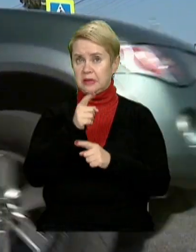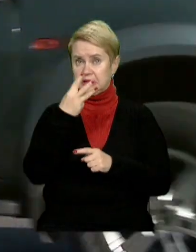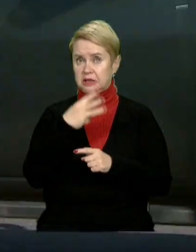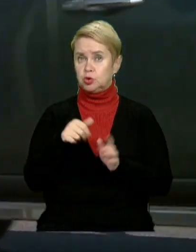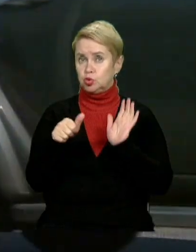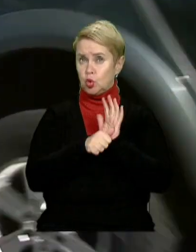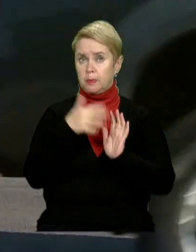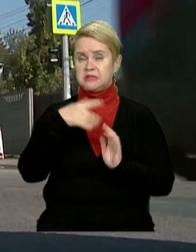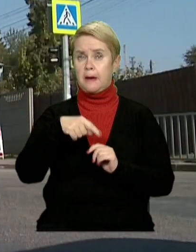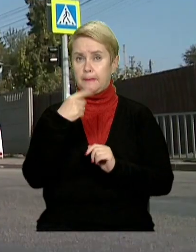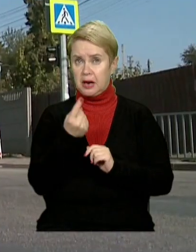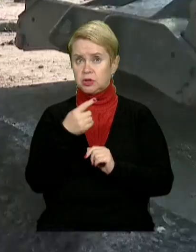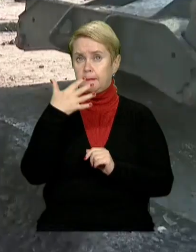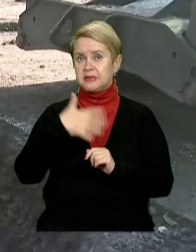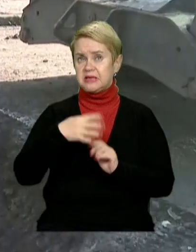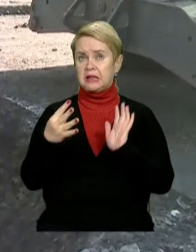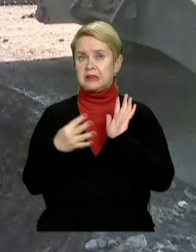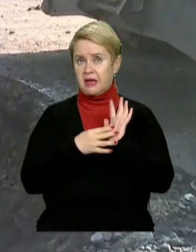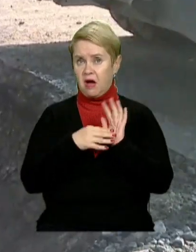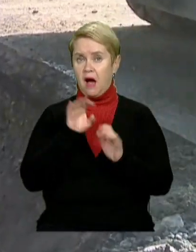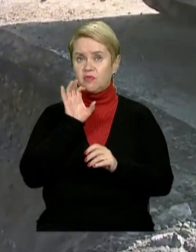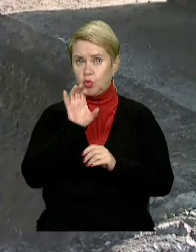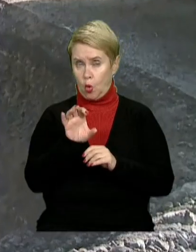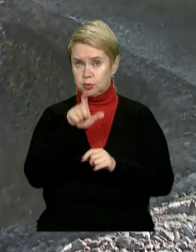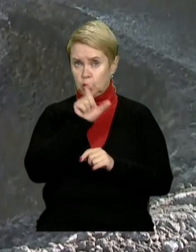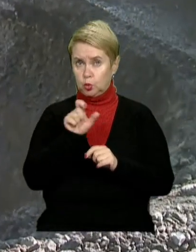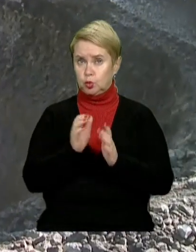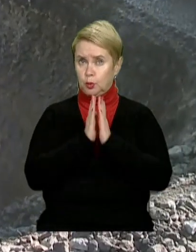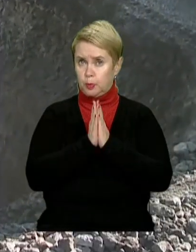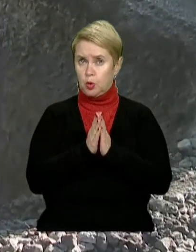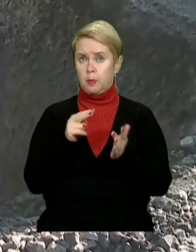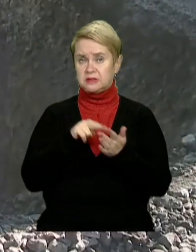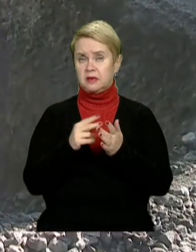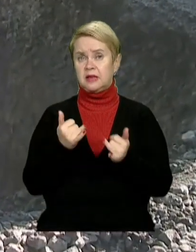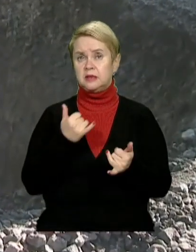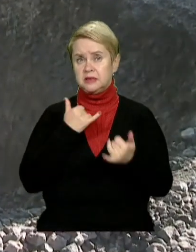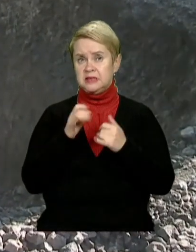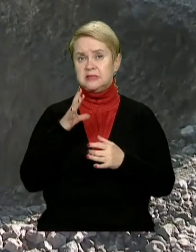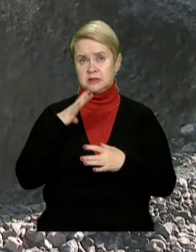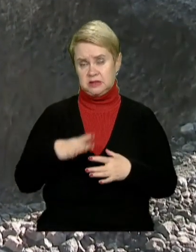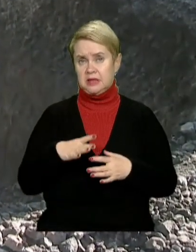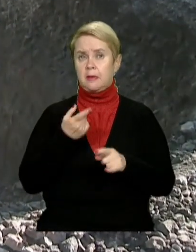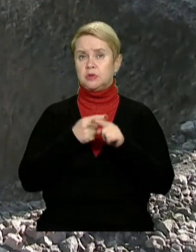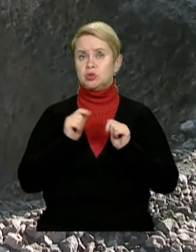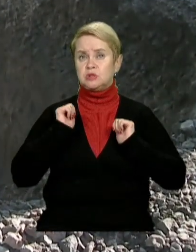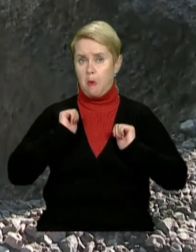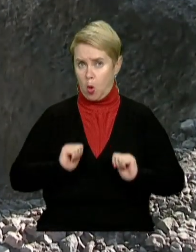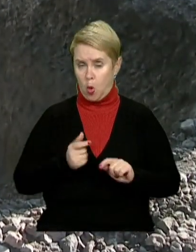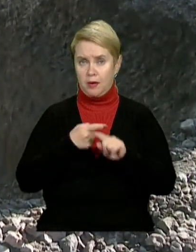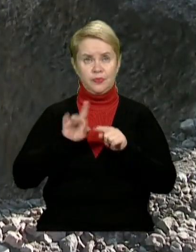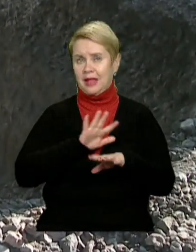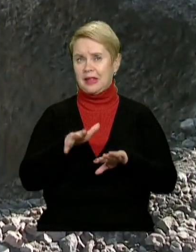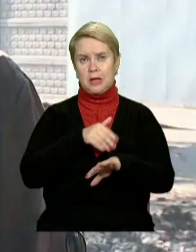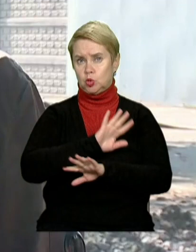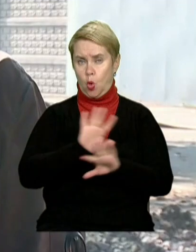36-й, 51-й та 59-й автобуси. Людей просять поставитися до ситуації терпляче та заспокоюють. Це